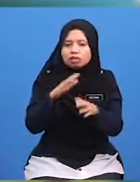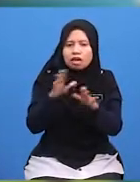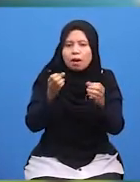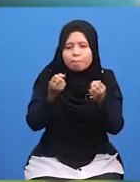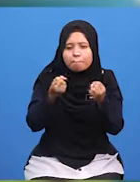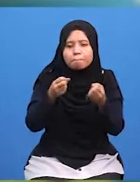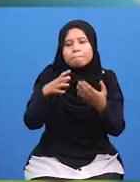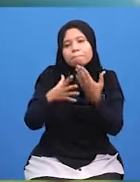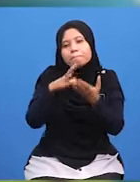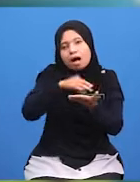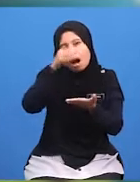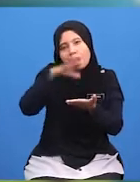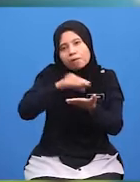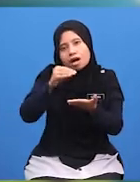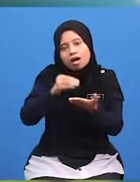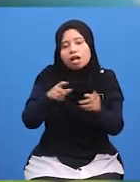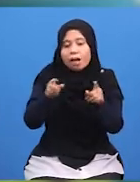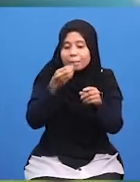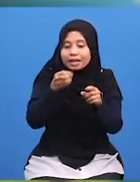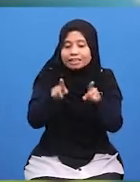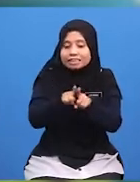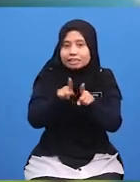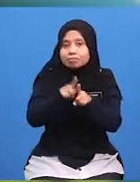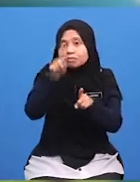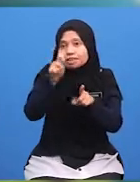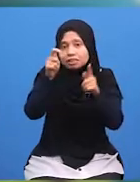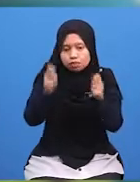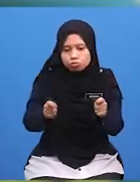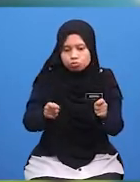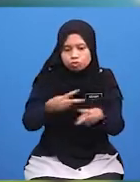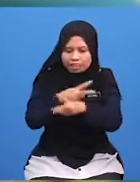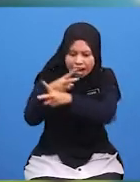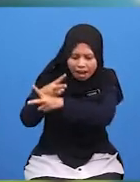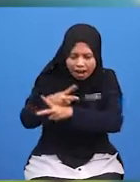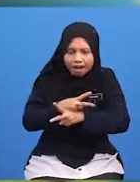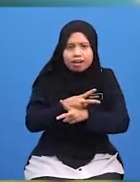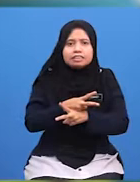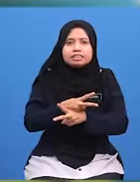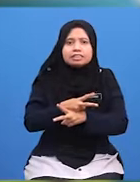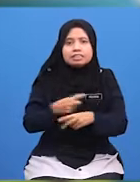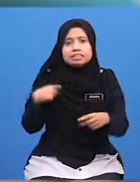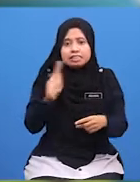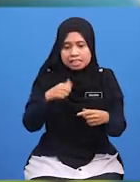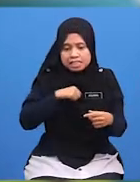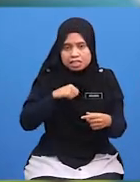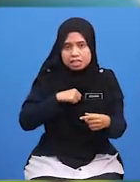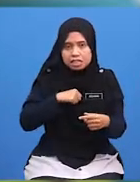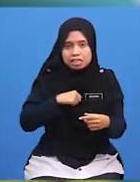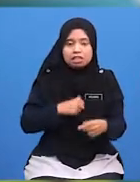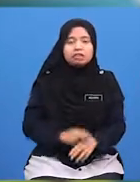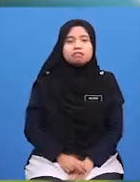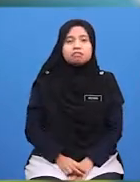Bersama-sama Tetamu Jaga Tingkah Laku Ahli Keluarga Ketika Makan